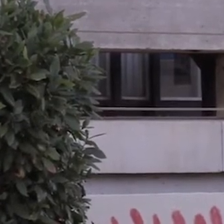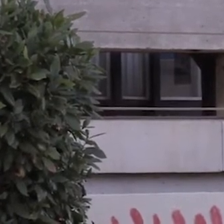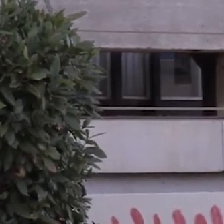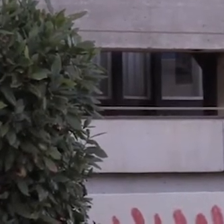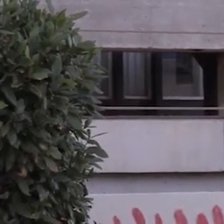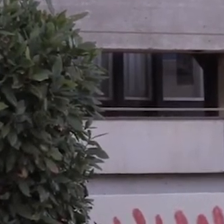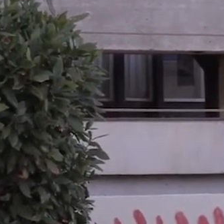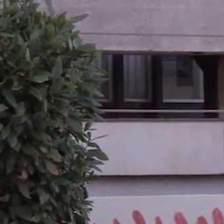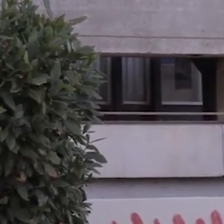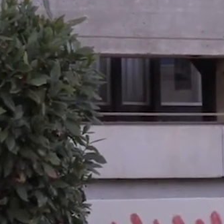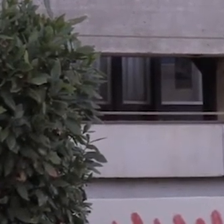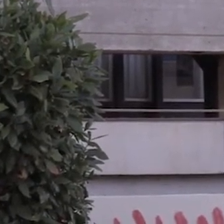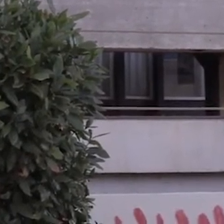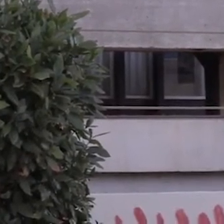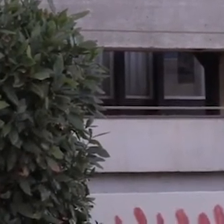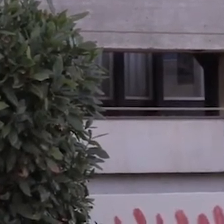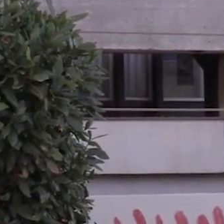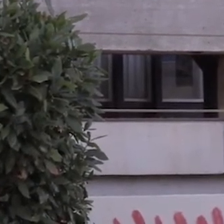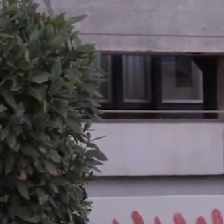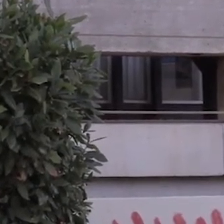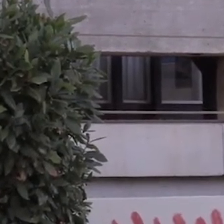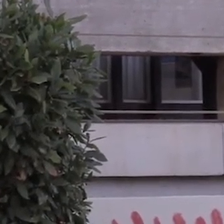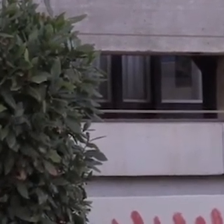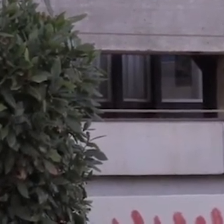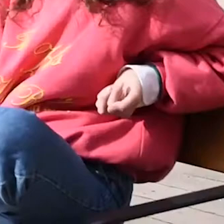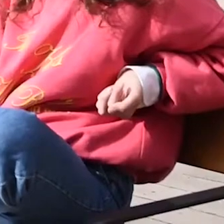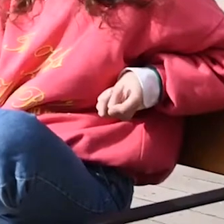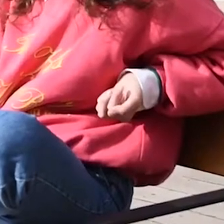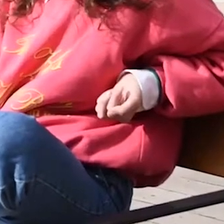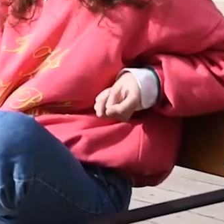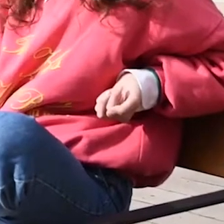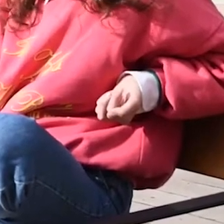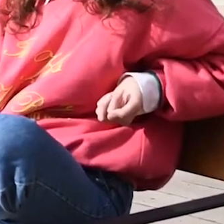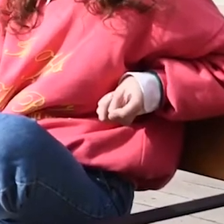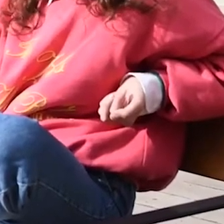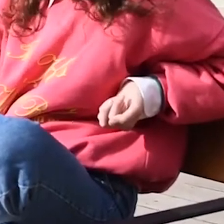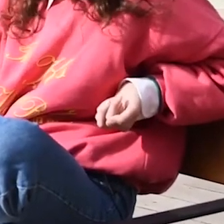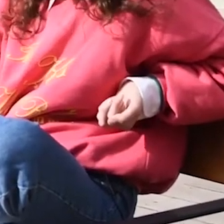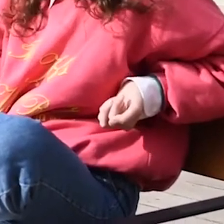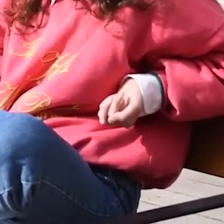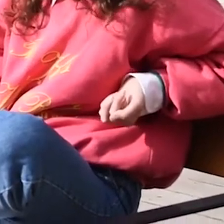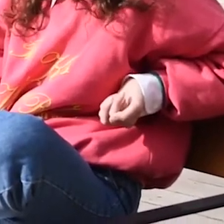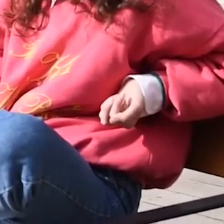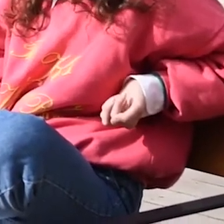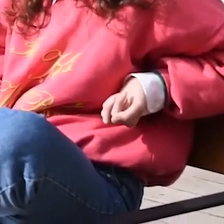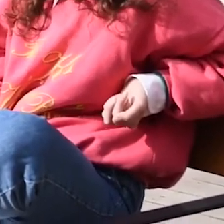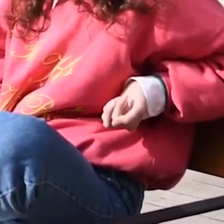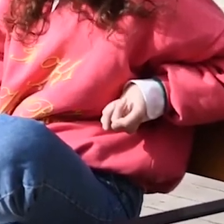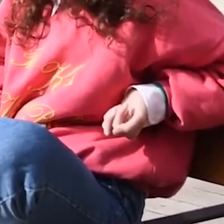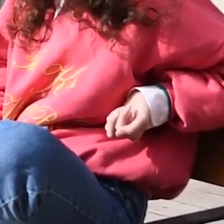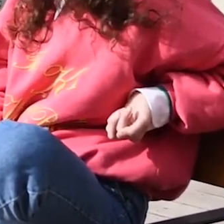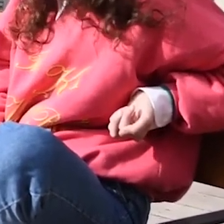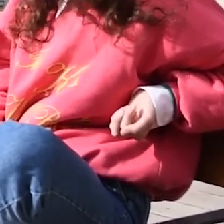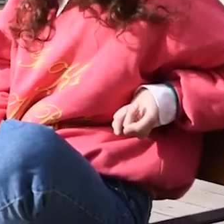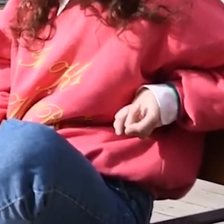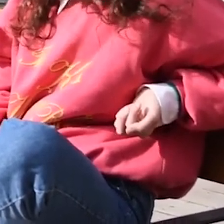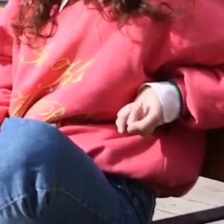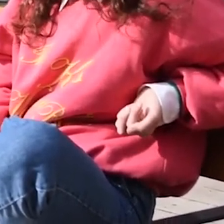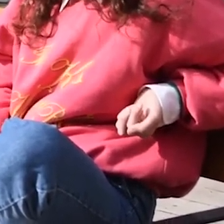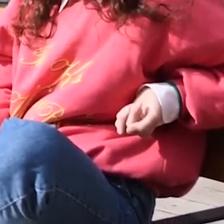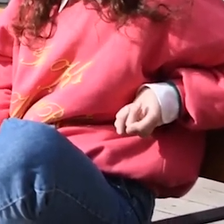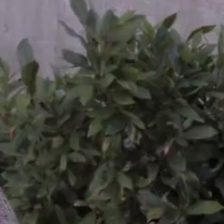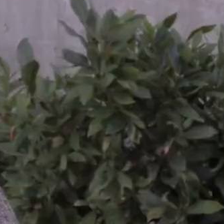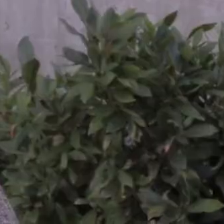més exigent, tant entre el propi alumnat com amb el propi professorat, en trobar una coherència entre el que diem teòricament i el que fem